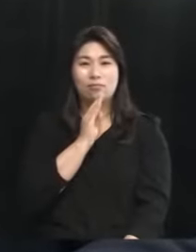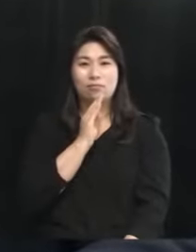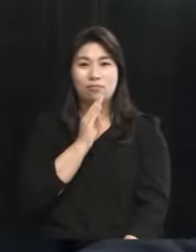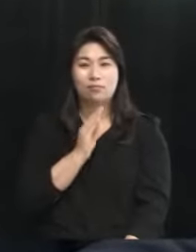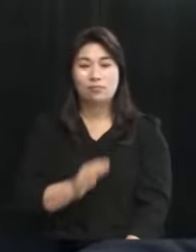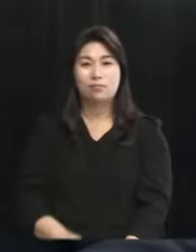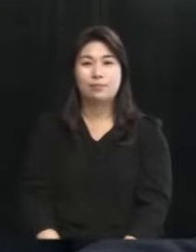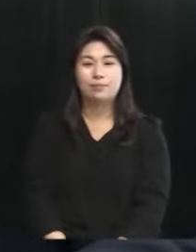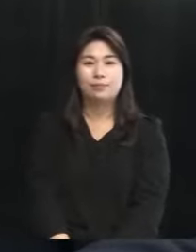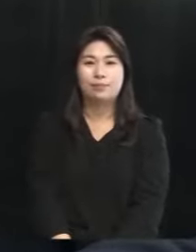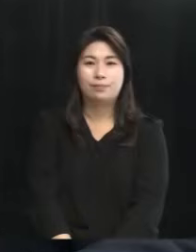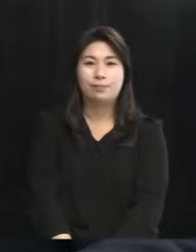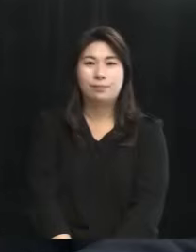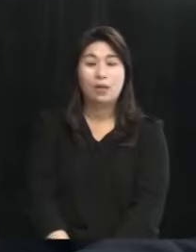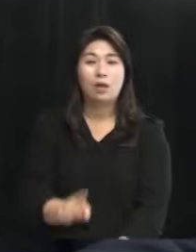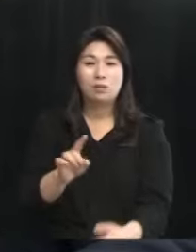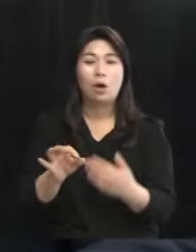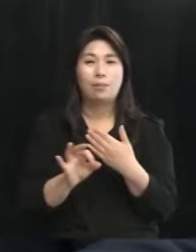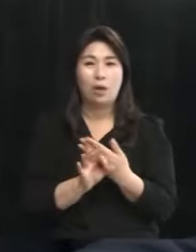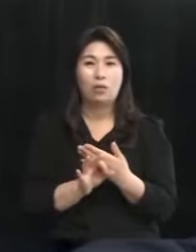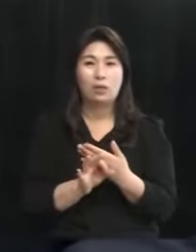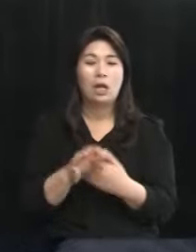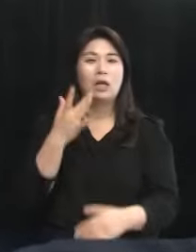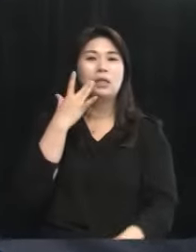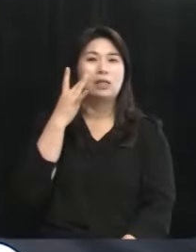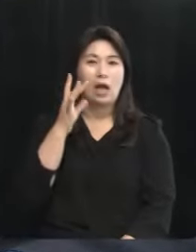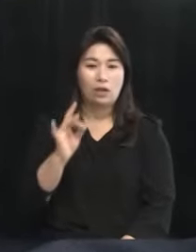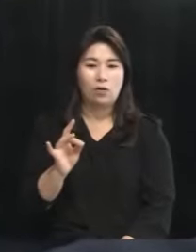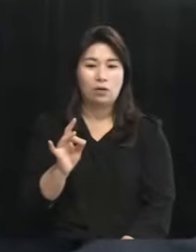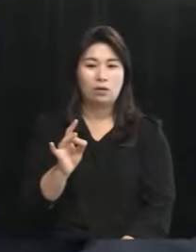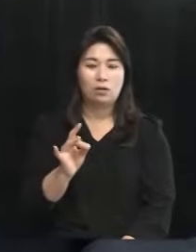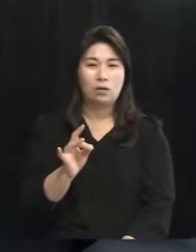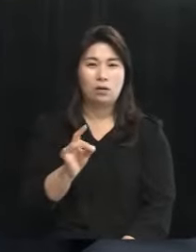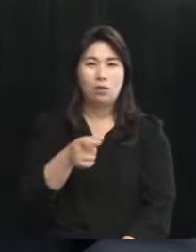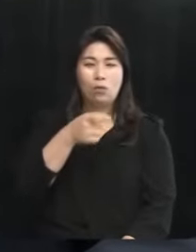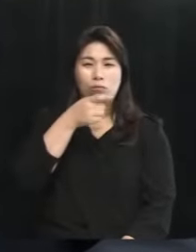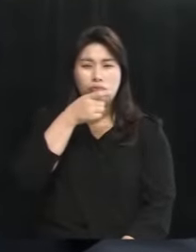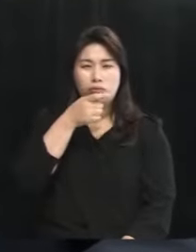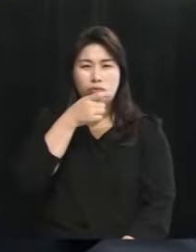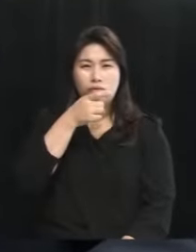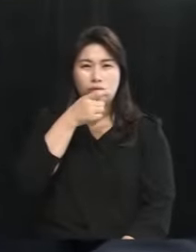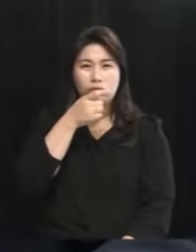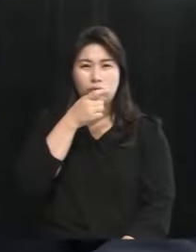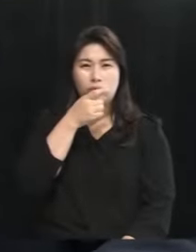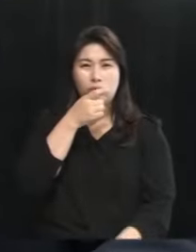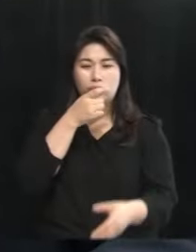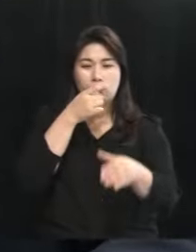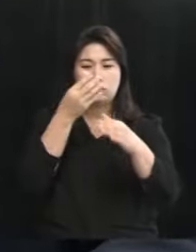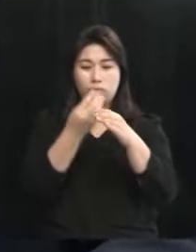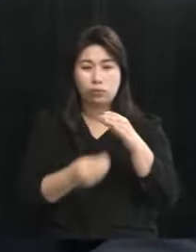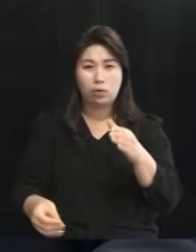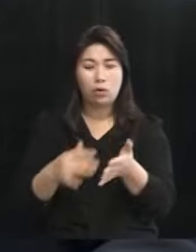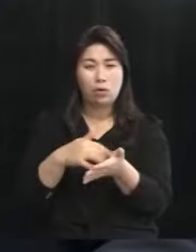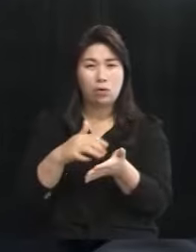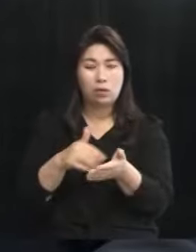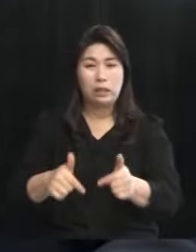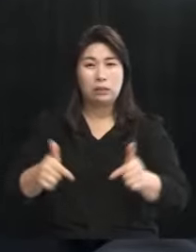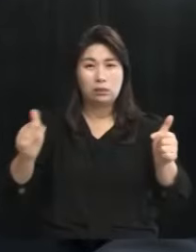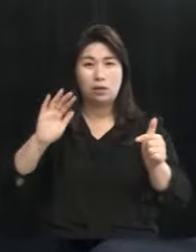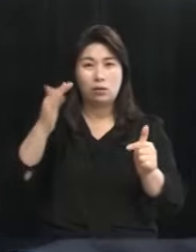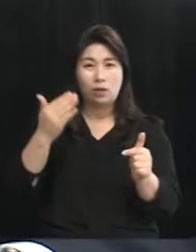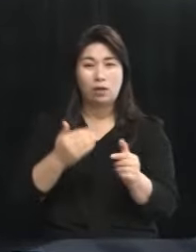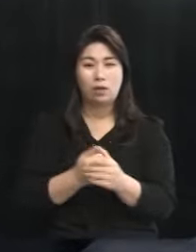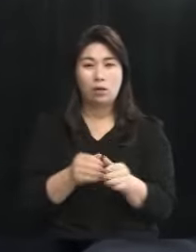정책이기도 하죠 맞습니다 그러면 당연히 오패수도 많이 배출되게 될 것 같은데요 그러면 하수